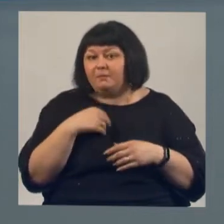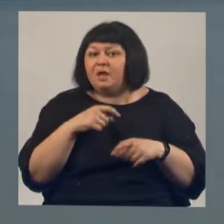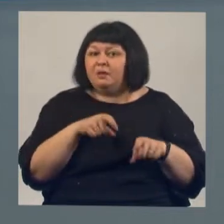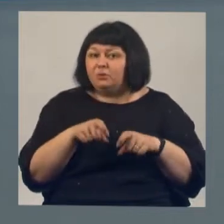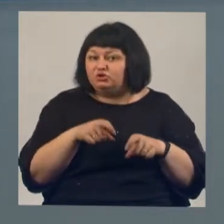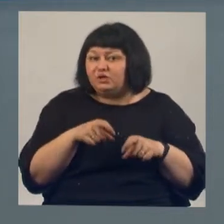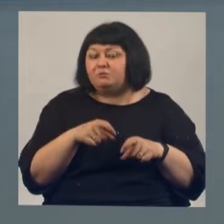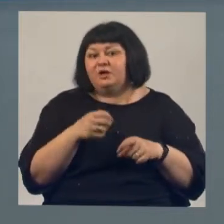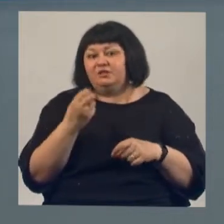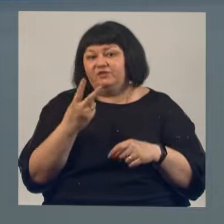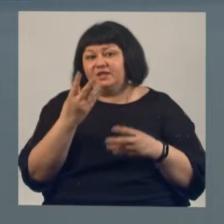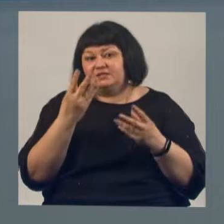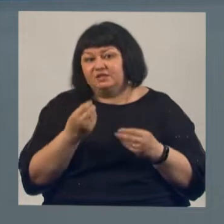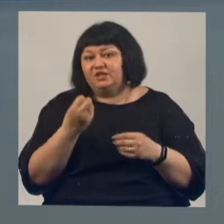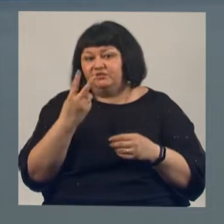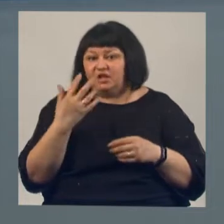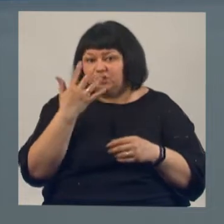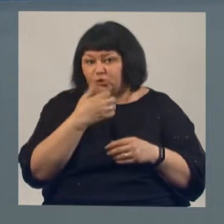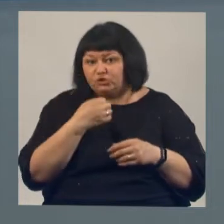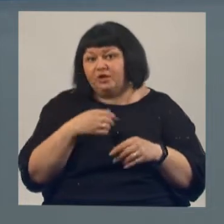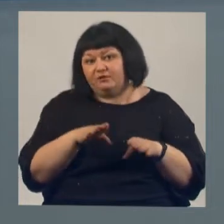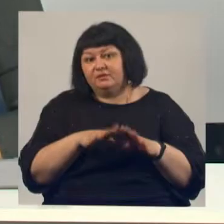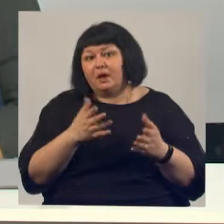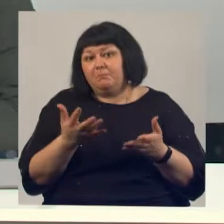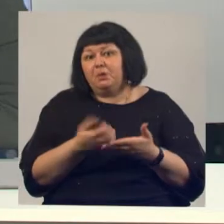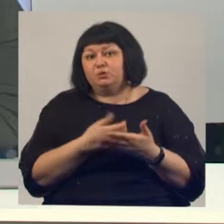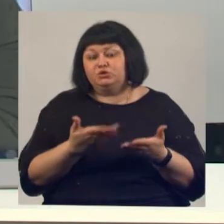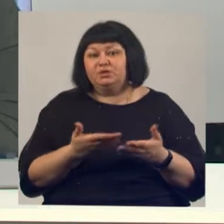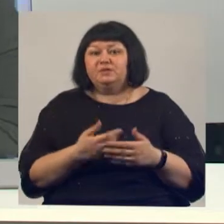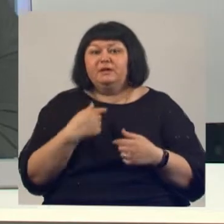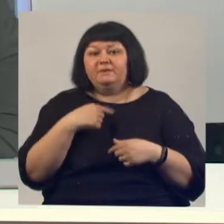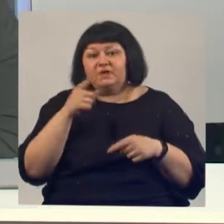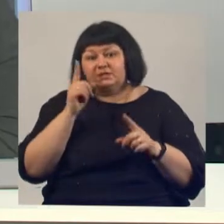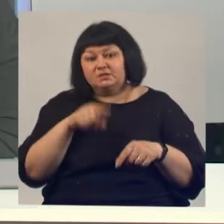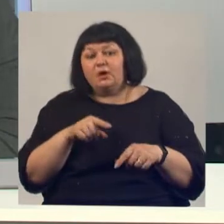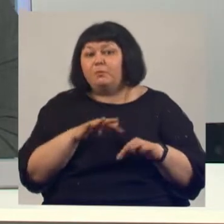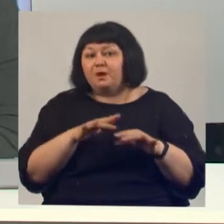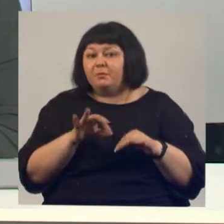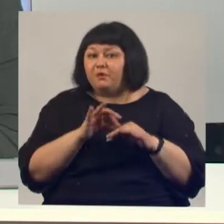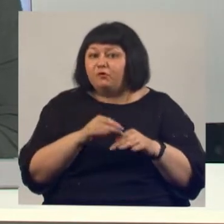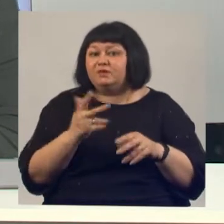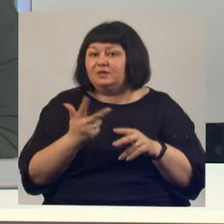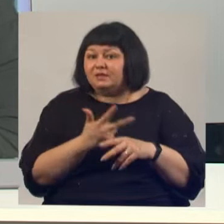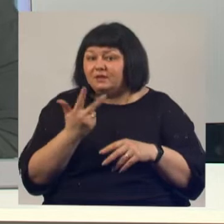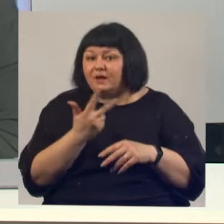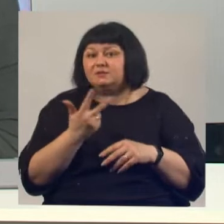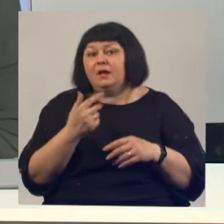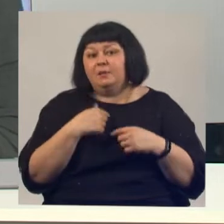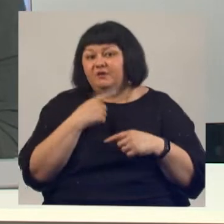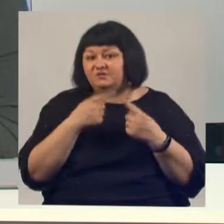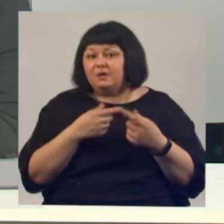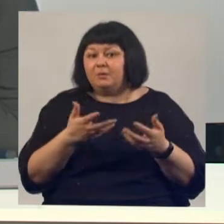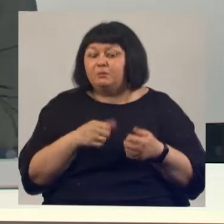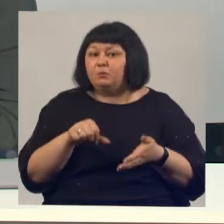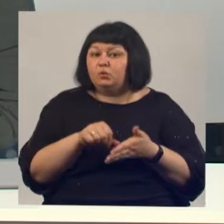12 дней и 12 ночей. Ну, вот так вот получилось. Я знаю, акция проходит уже в третий раз, и мы всегда принимаем участие в